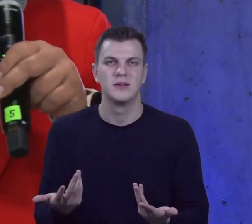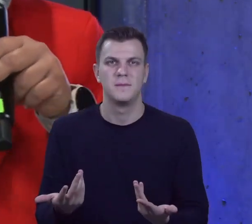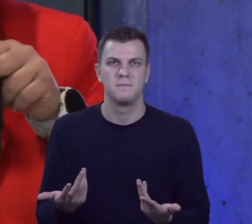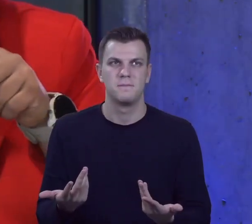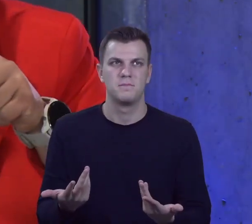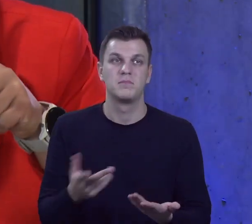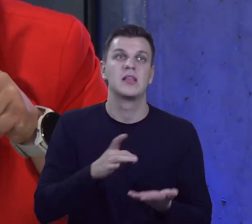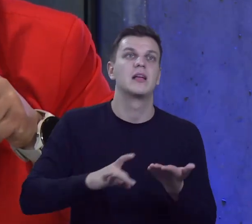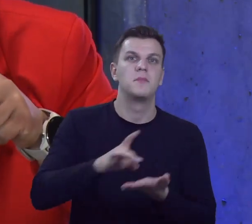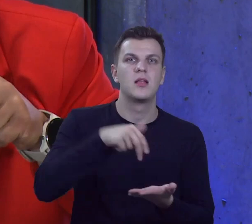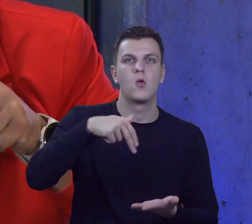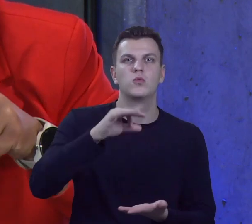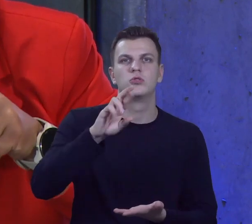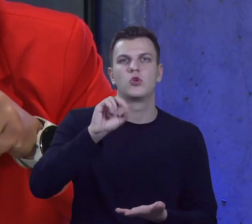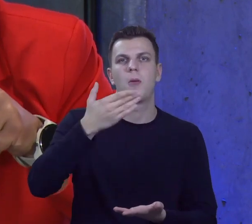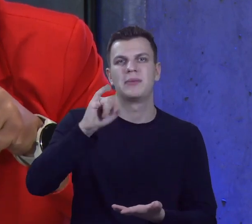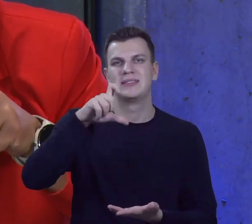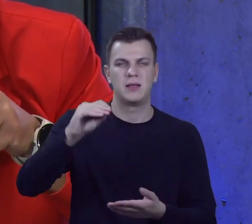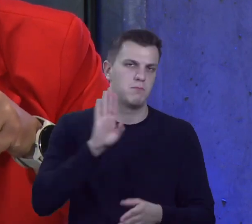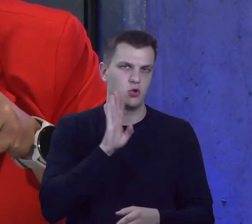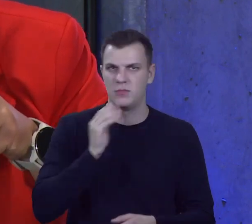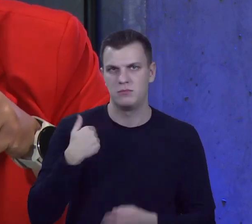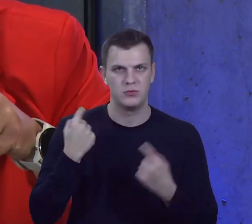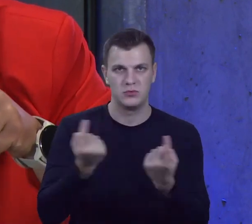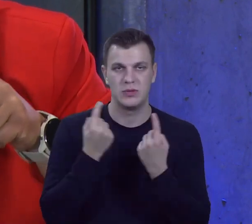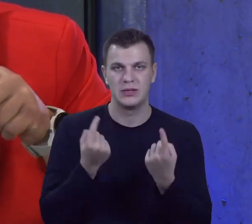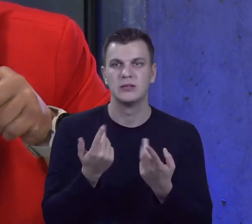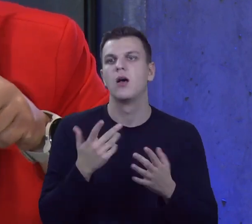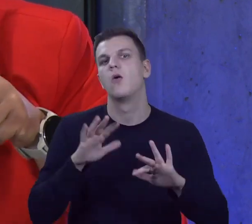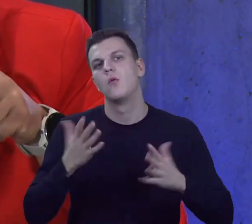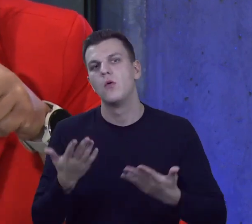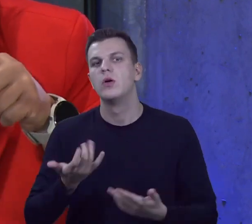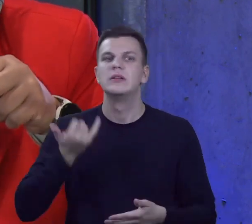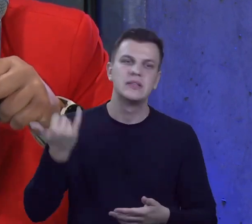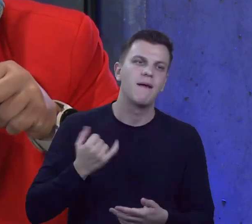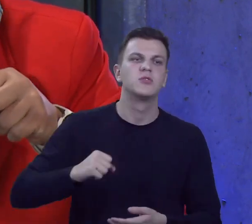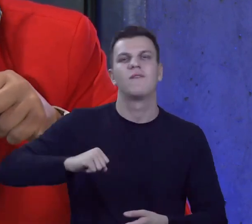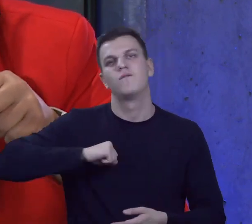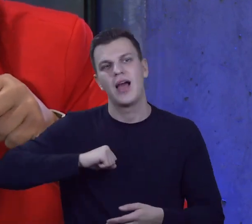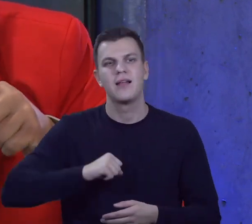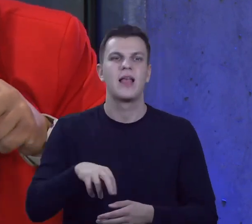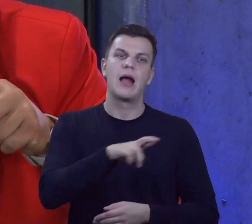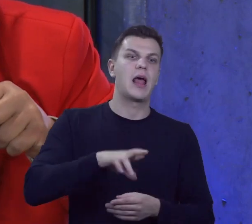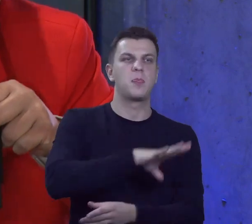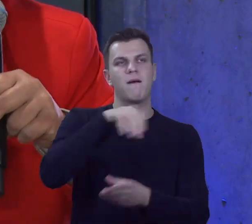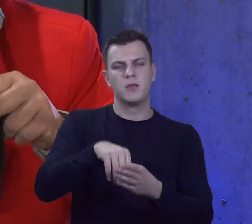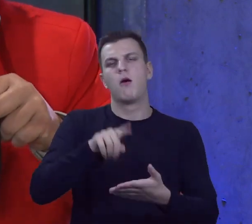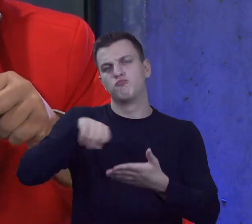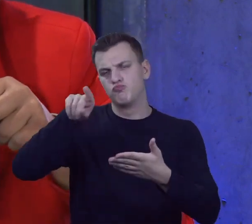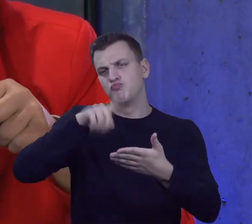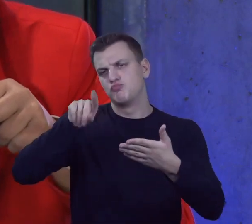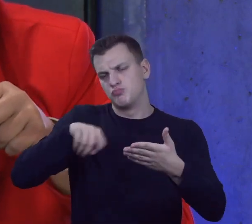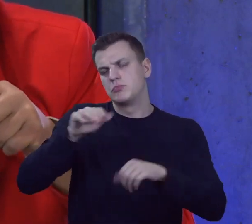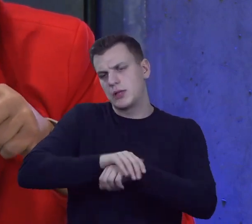gmina Ostromice. Więc to do końca nie jest tak, że fajnie i komfortowo mieć radnych, którzy są gotowi na